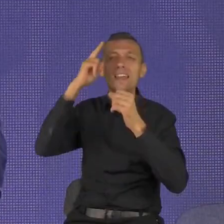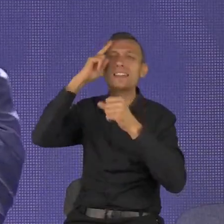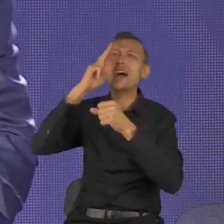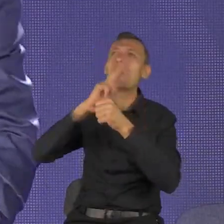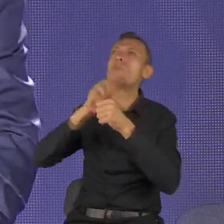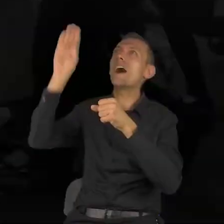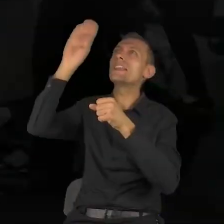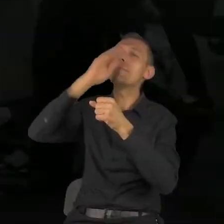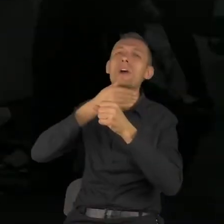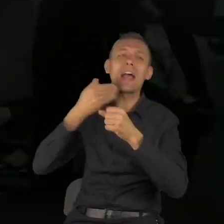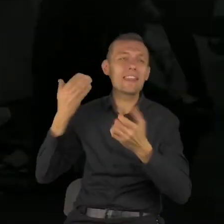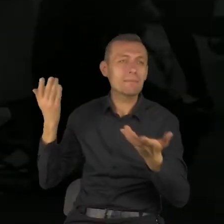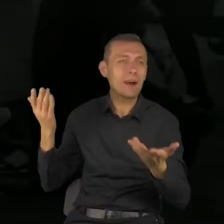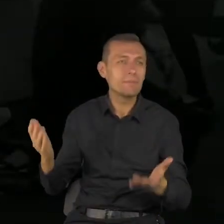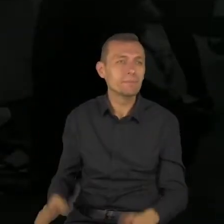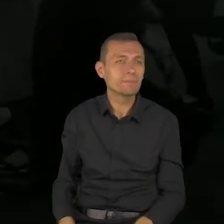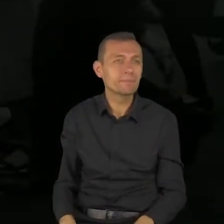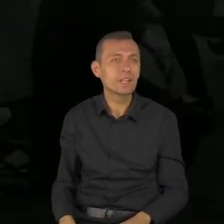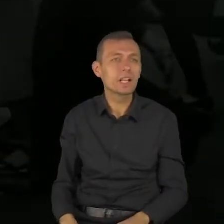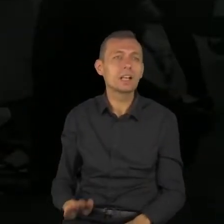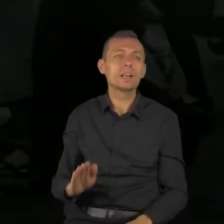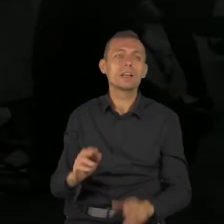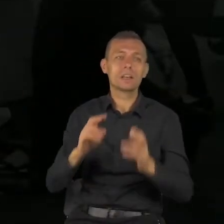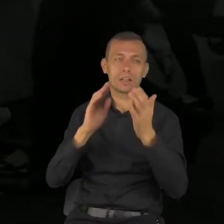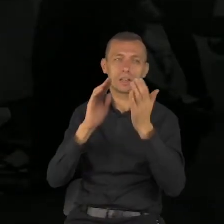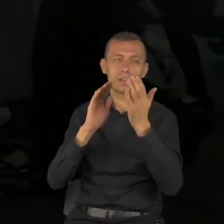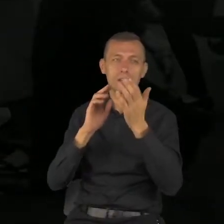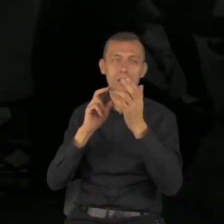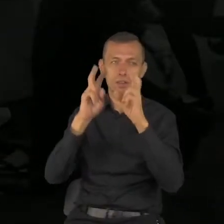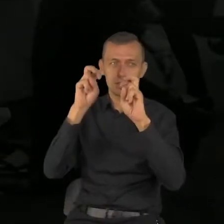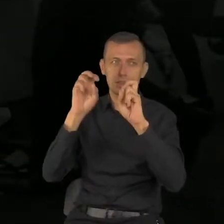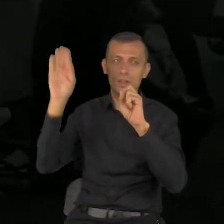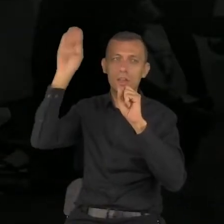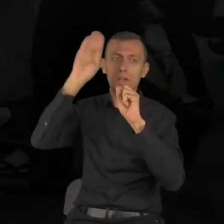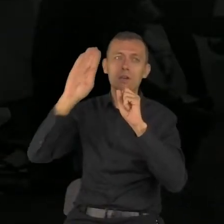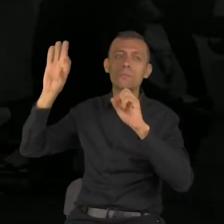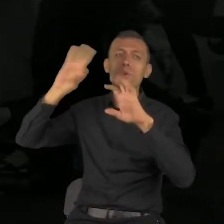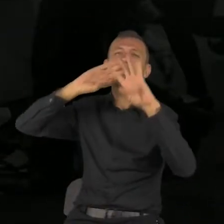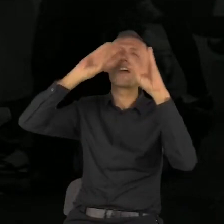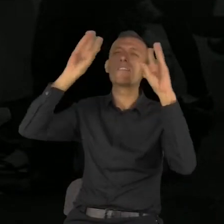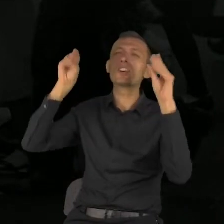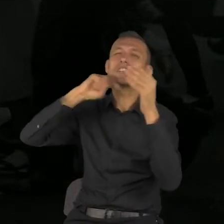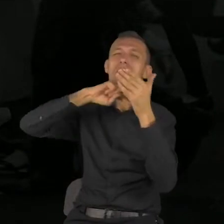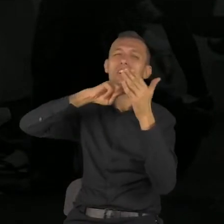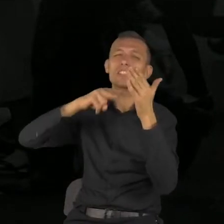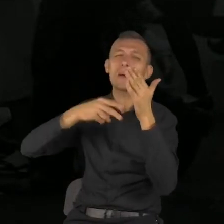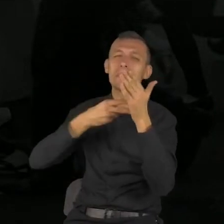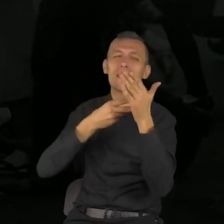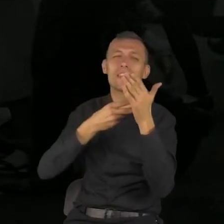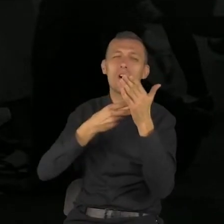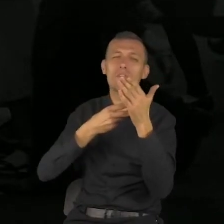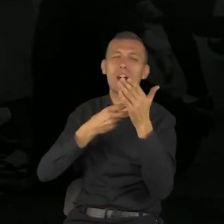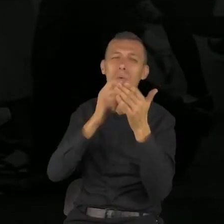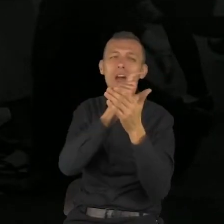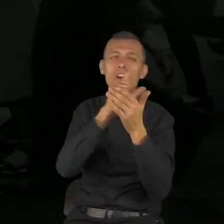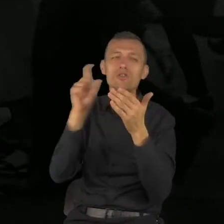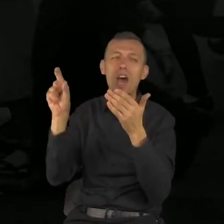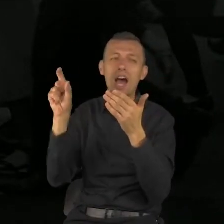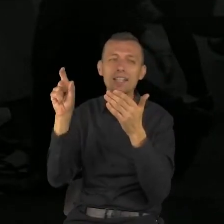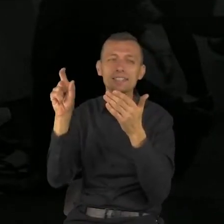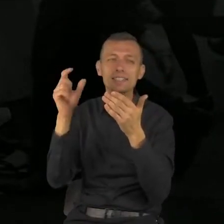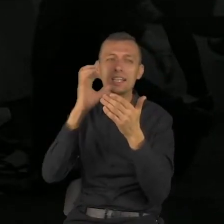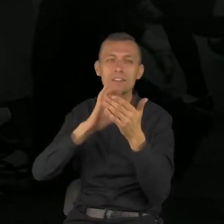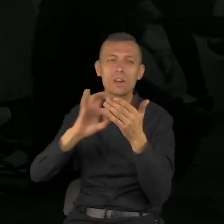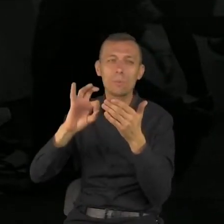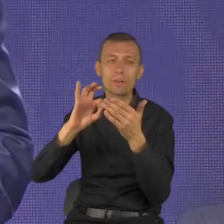wszystko pięknie uczynił w swoim czasie, a jednak człowiek nie może pojąć dzieła, którego dokonał Bóg od początku do